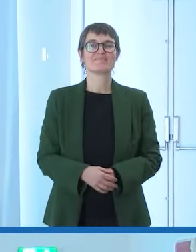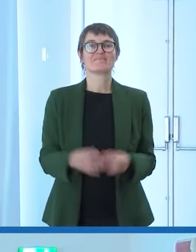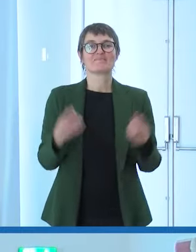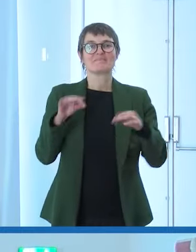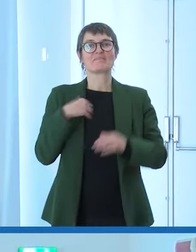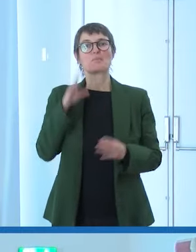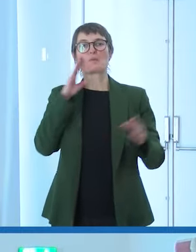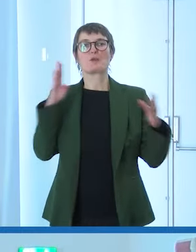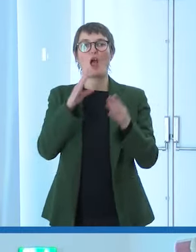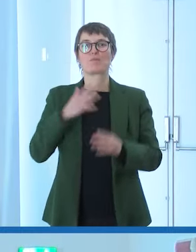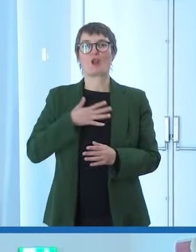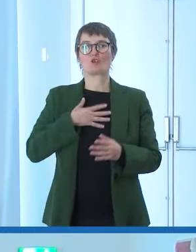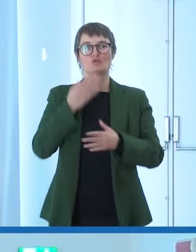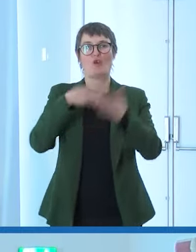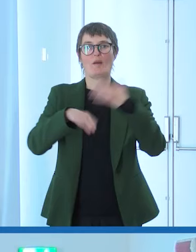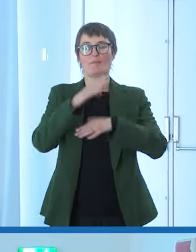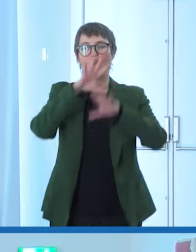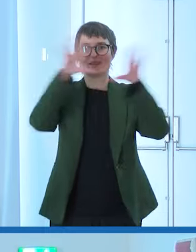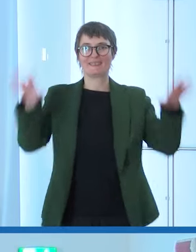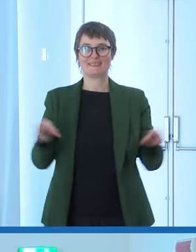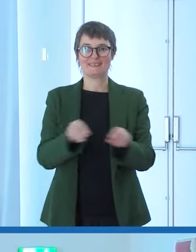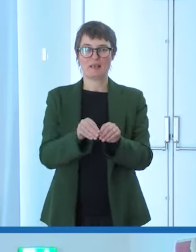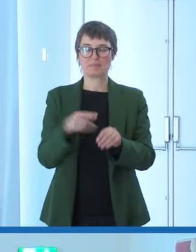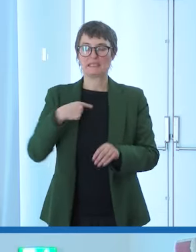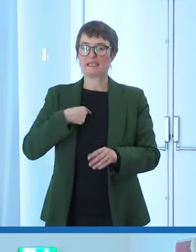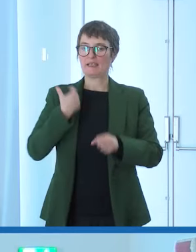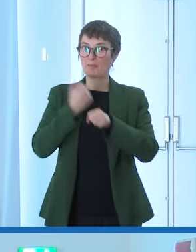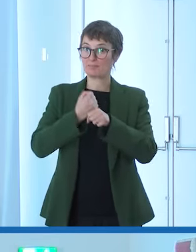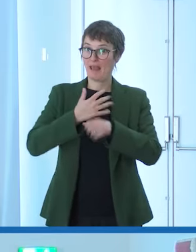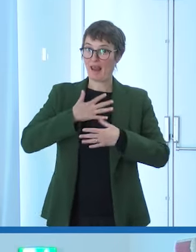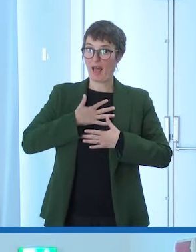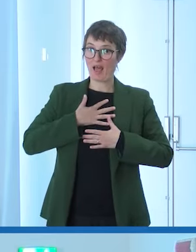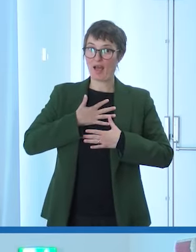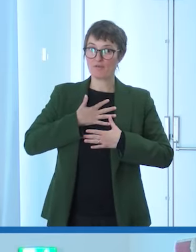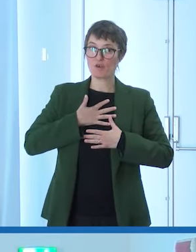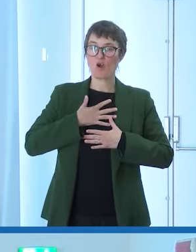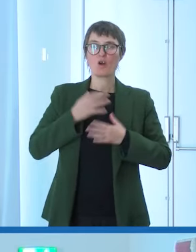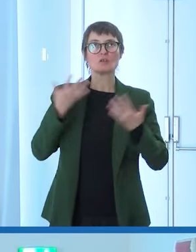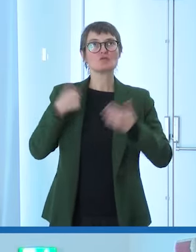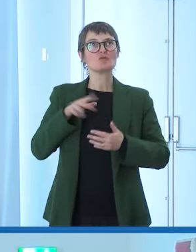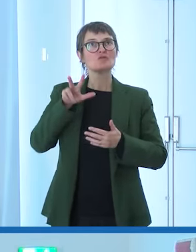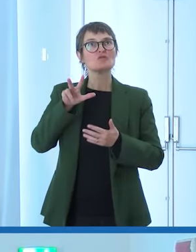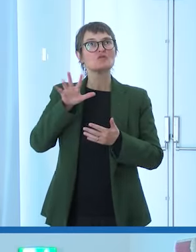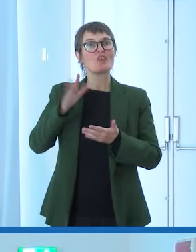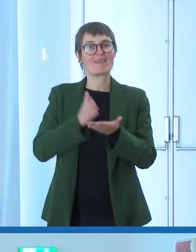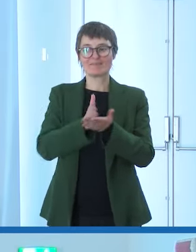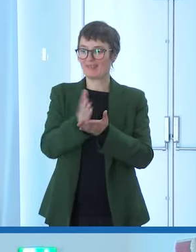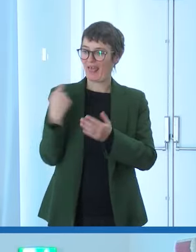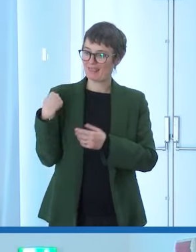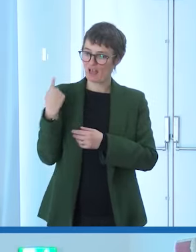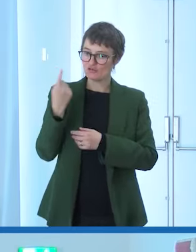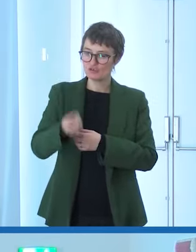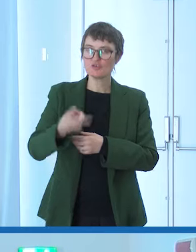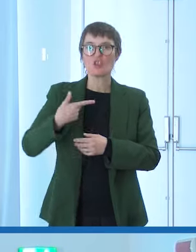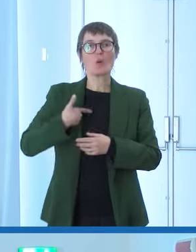disabilità io diciamo come mestiere sono 35 anni che faccio l'autore comico che può